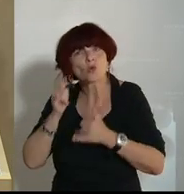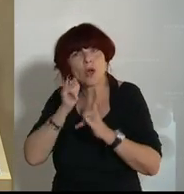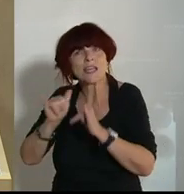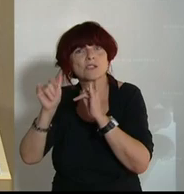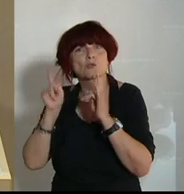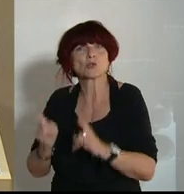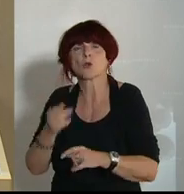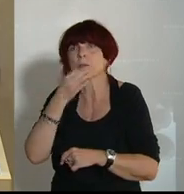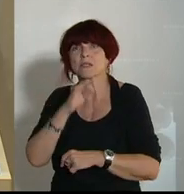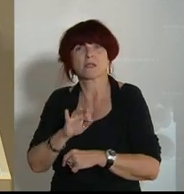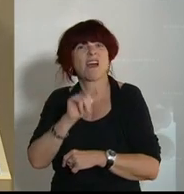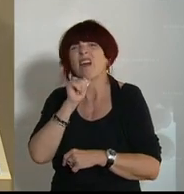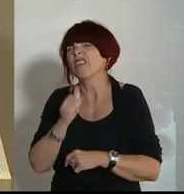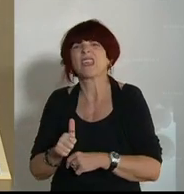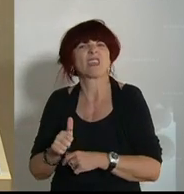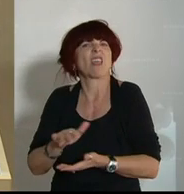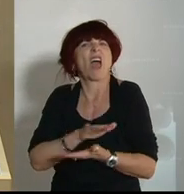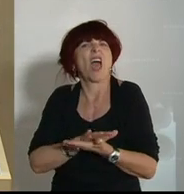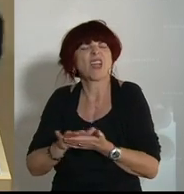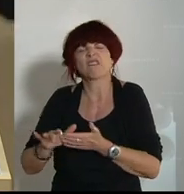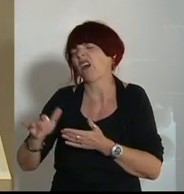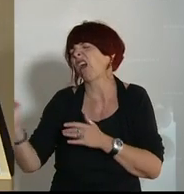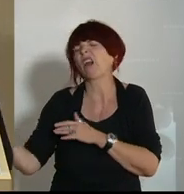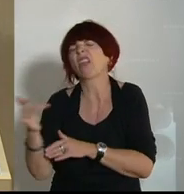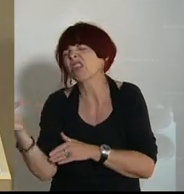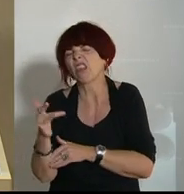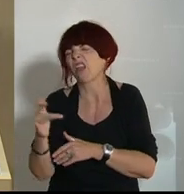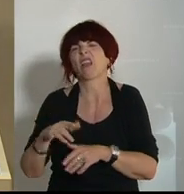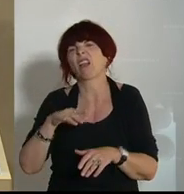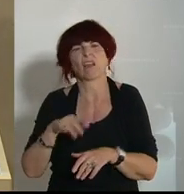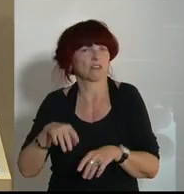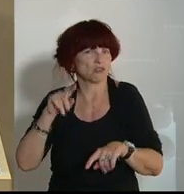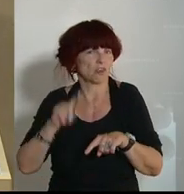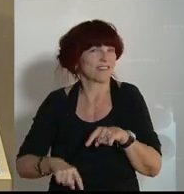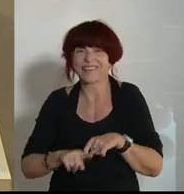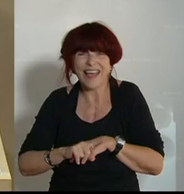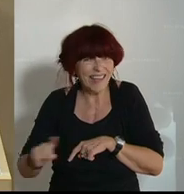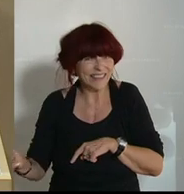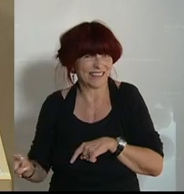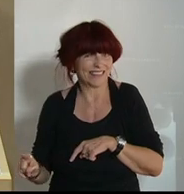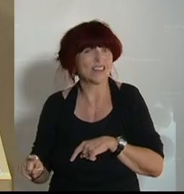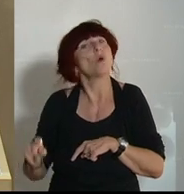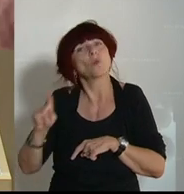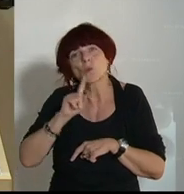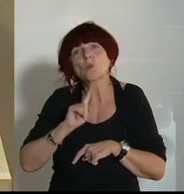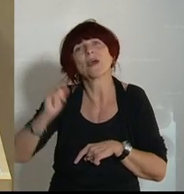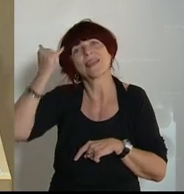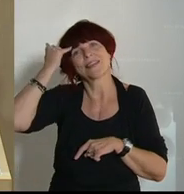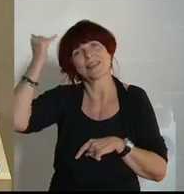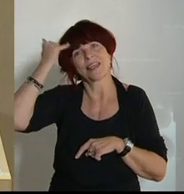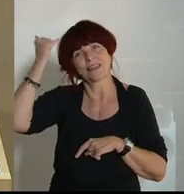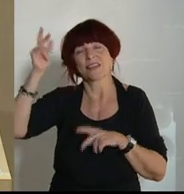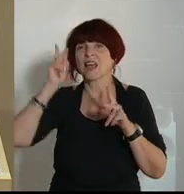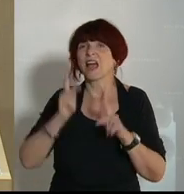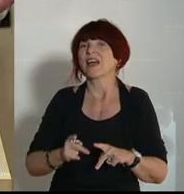plumpe Kritik, sondern das sind einfach Anregungen. Man kann es natürlich auch so sehen, wie das die Kollegin Nessler sieht, dass die Regierung